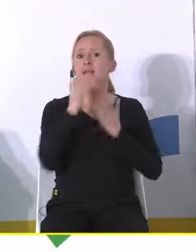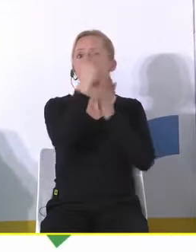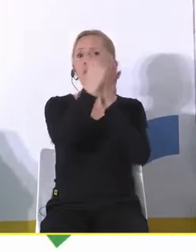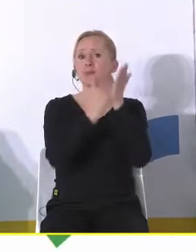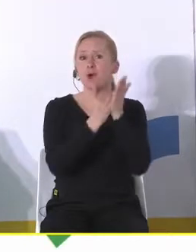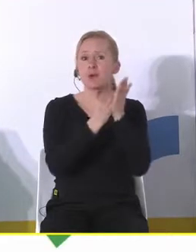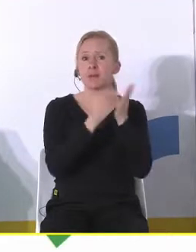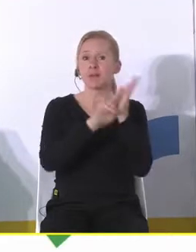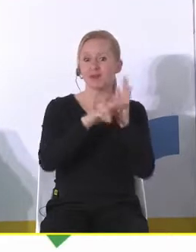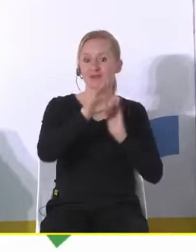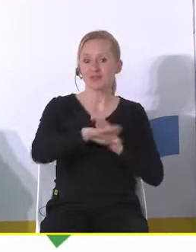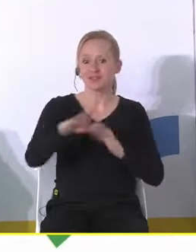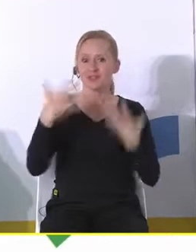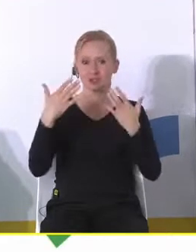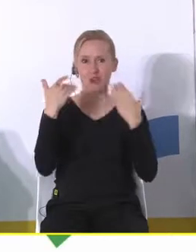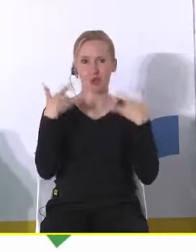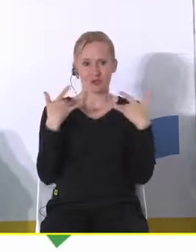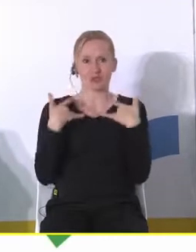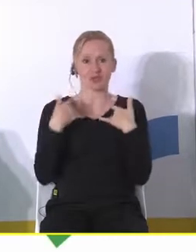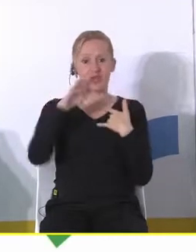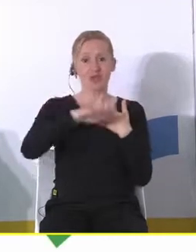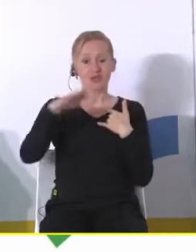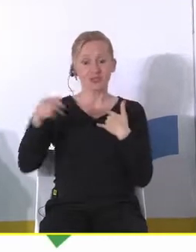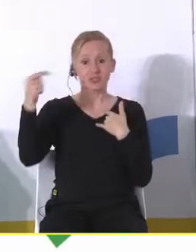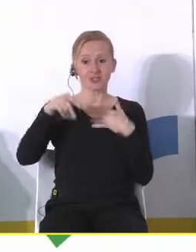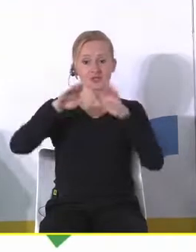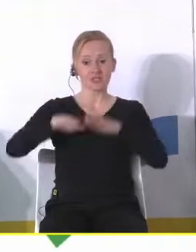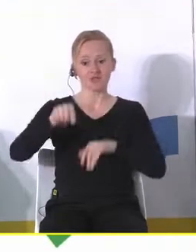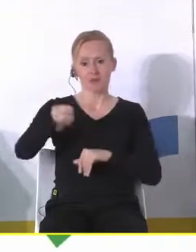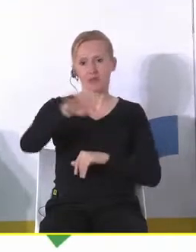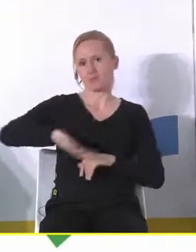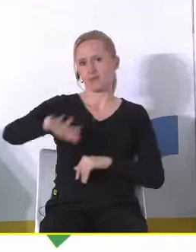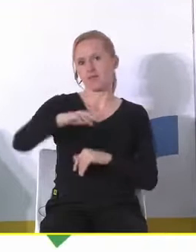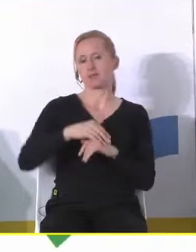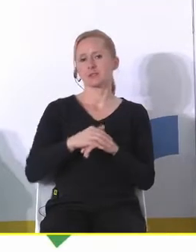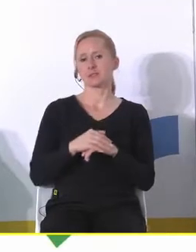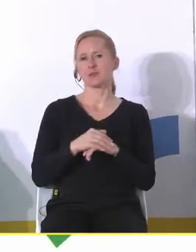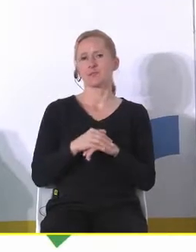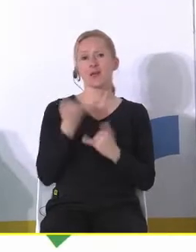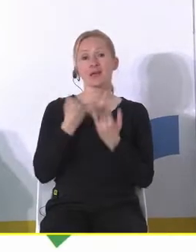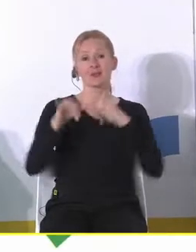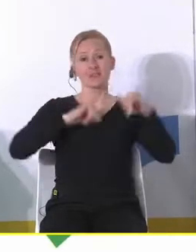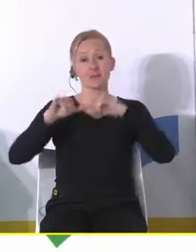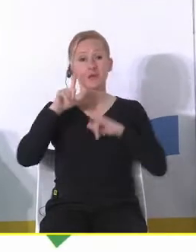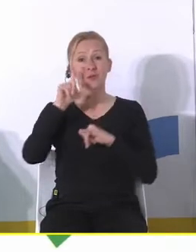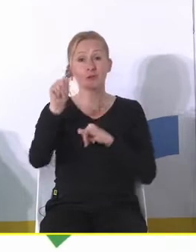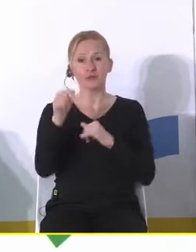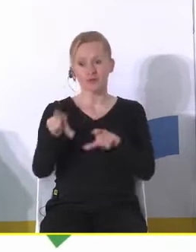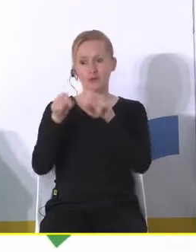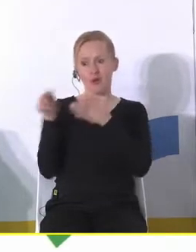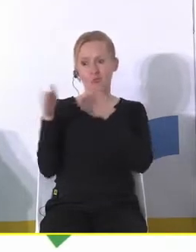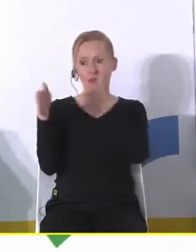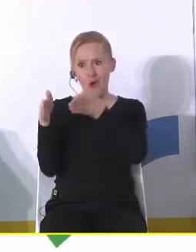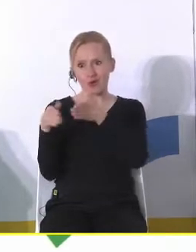że dzieci chciałyby żyć tak żeby dzieci tutaj zostawały i jak samorządy pójdą tą drogą